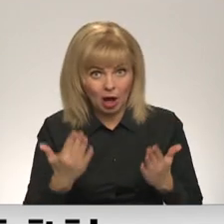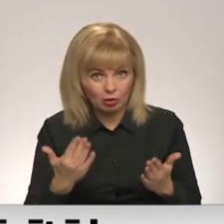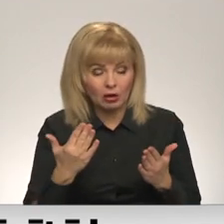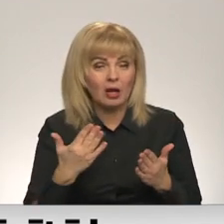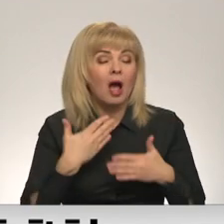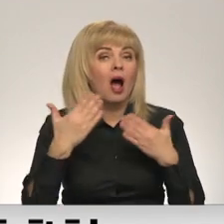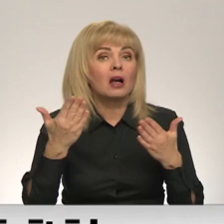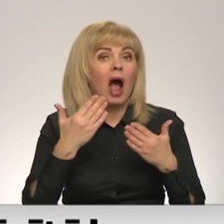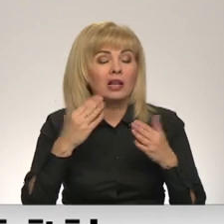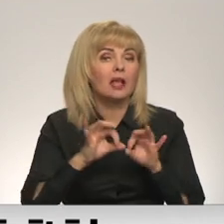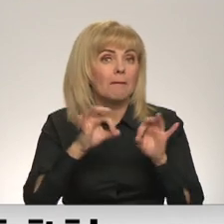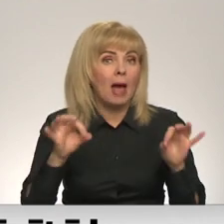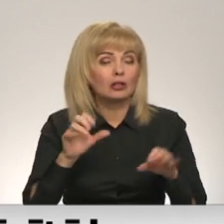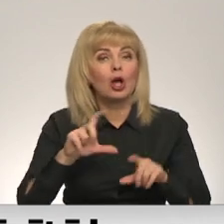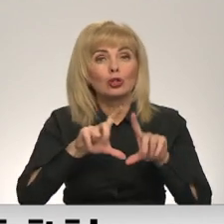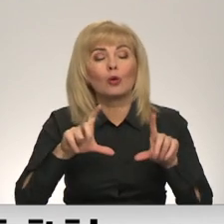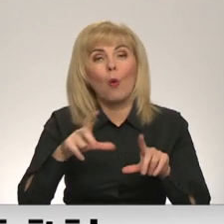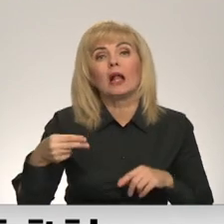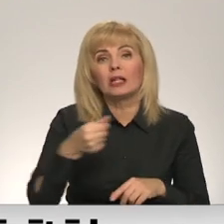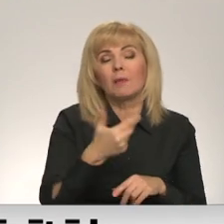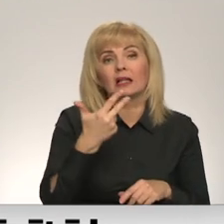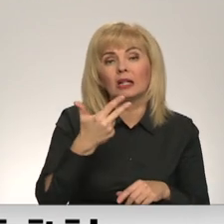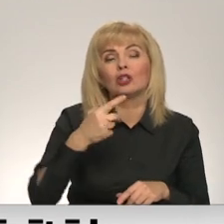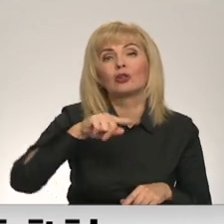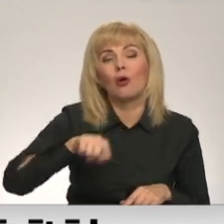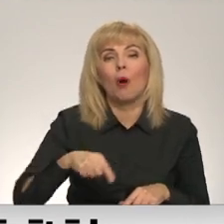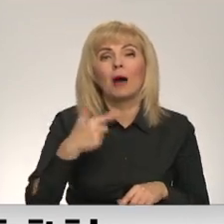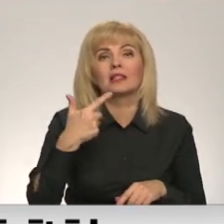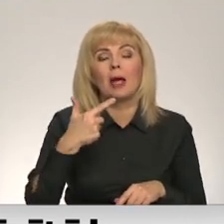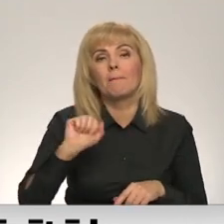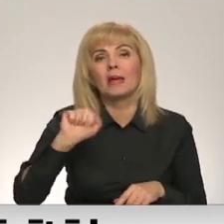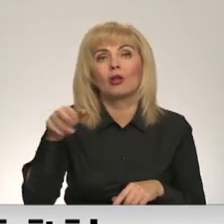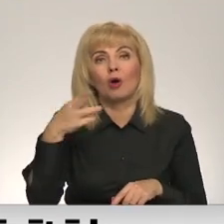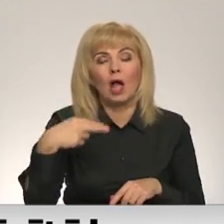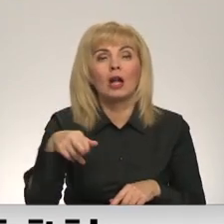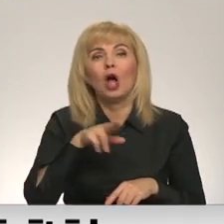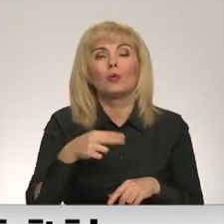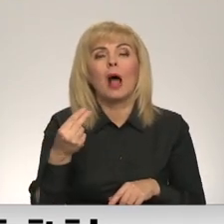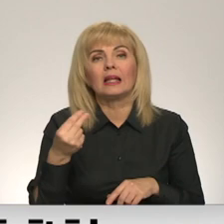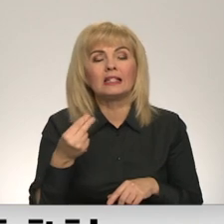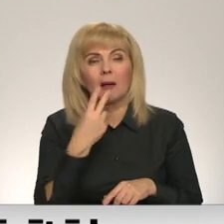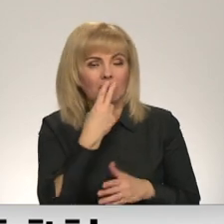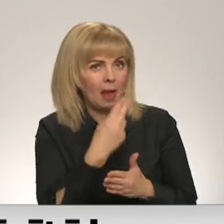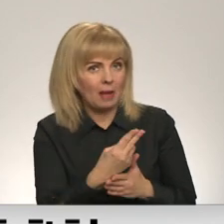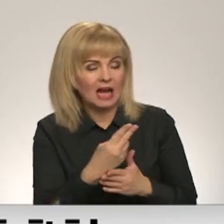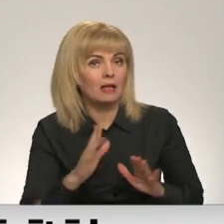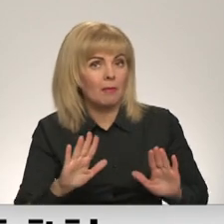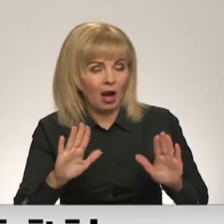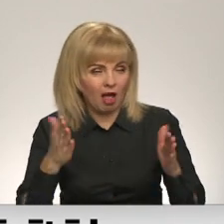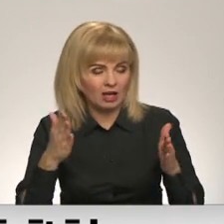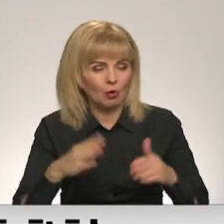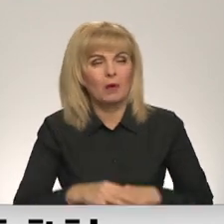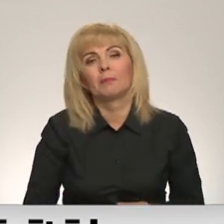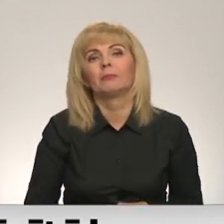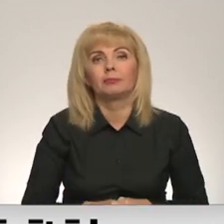Gaisa mērītāja skolās valsts izmaksā aptuveni 3,7 miljonus eiro no līdzekļiem neparedzētiem gadījumiem. Vita